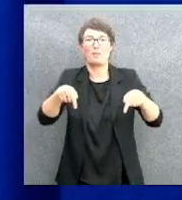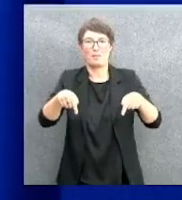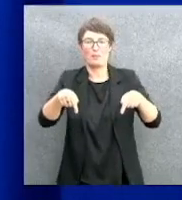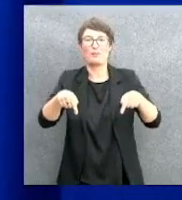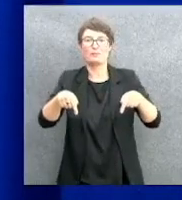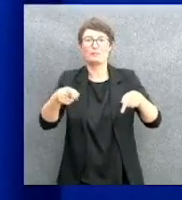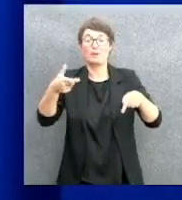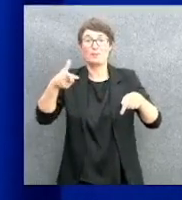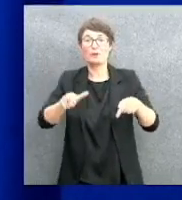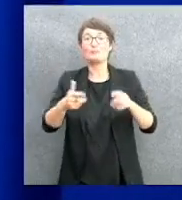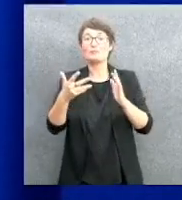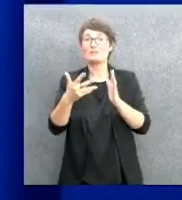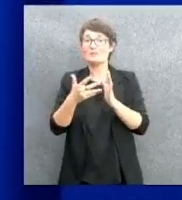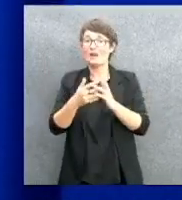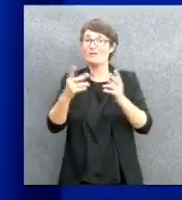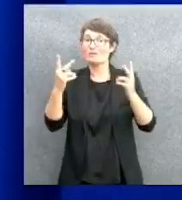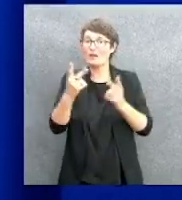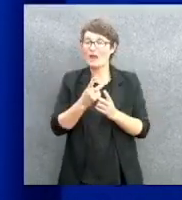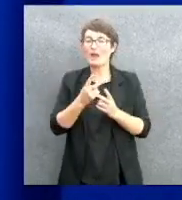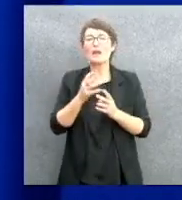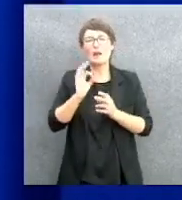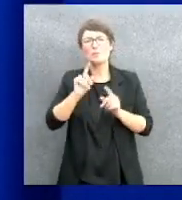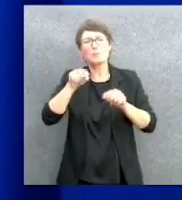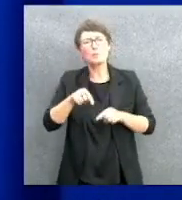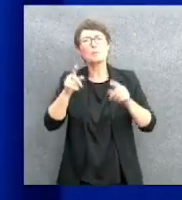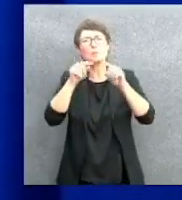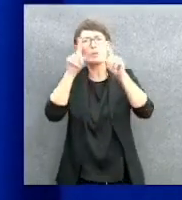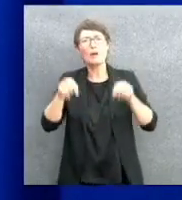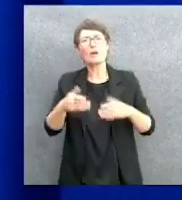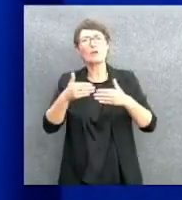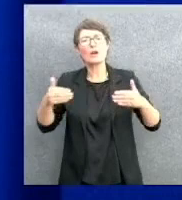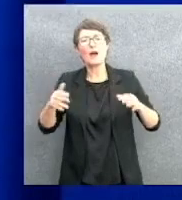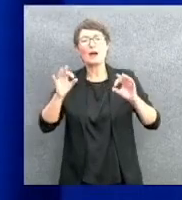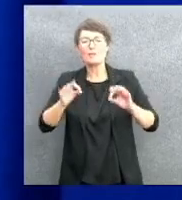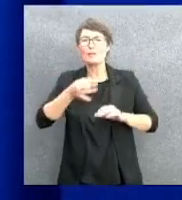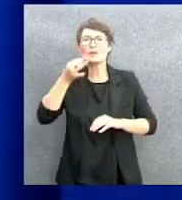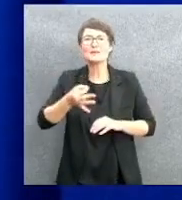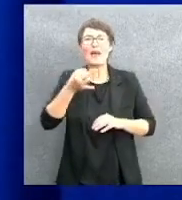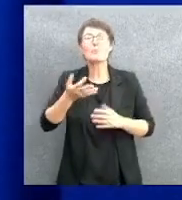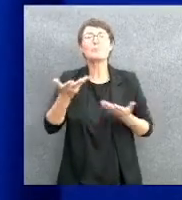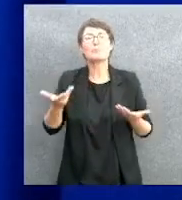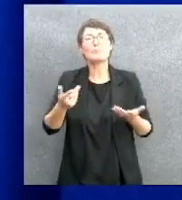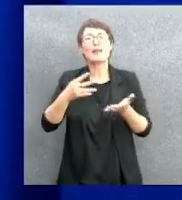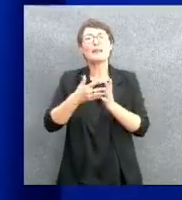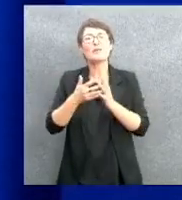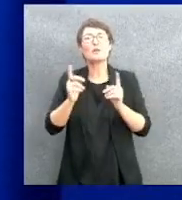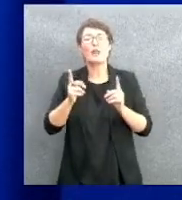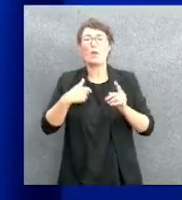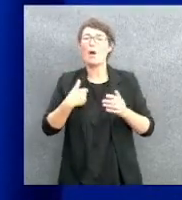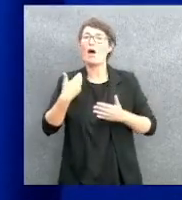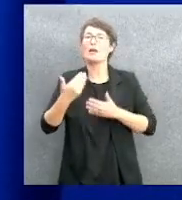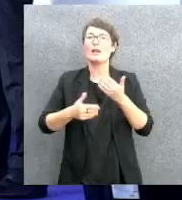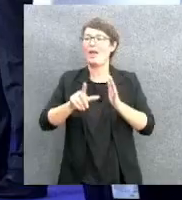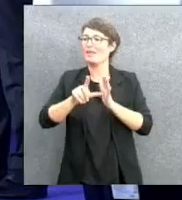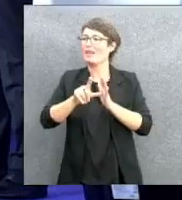vera difficoltà, credo, anche per un ente come l'agenzia, è rimanere al passo coi tempi. Ora, il Presidente Letta, io scendiamo e la lasciamo solo, ma prima